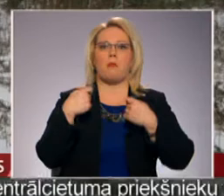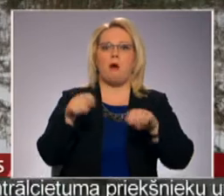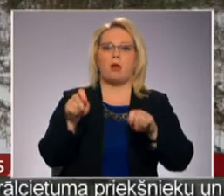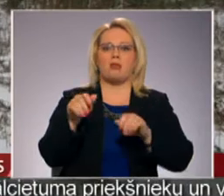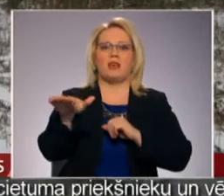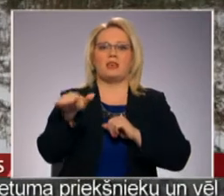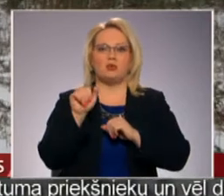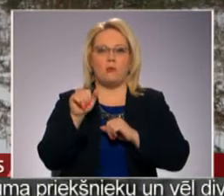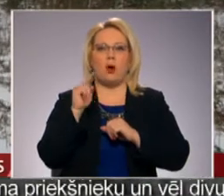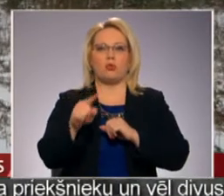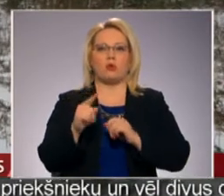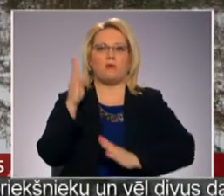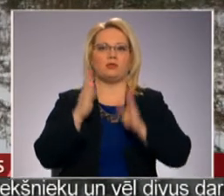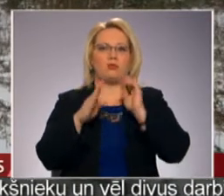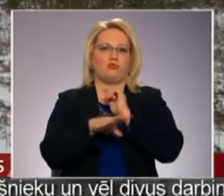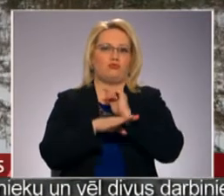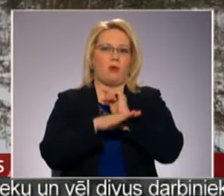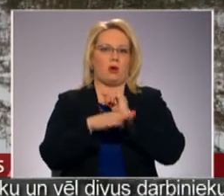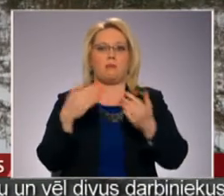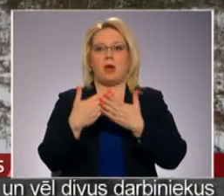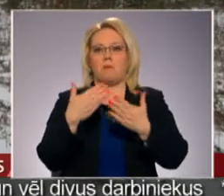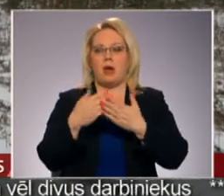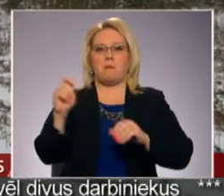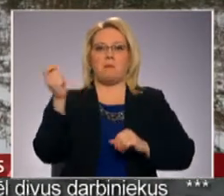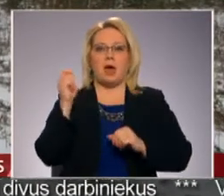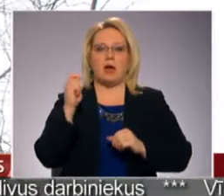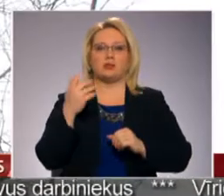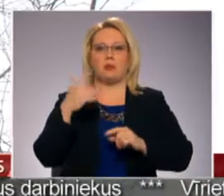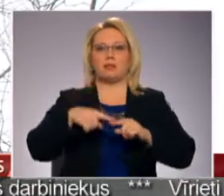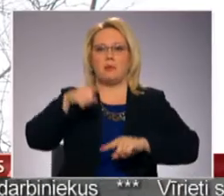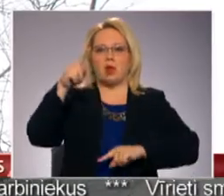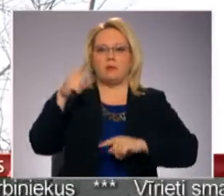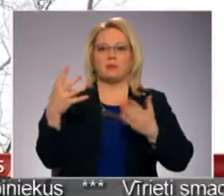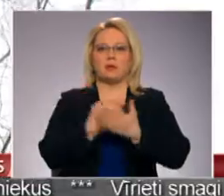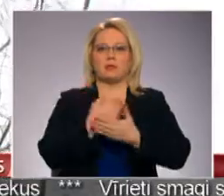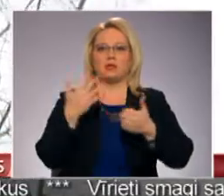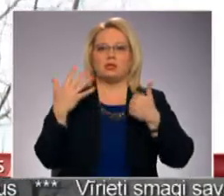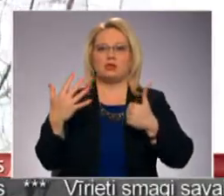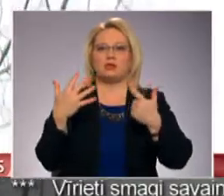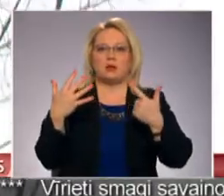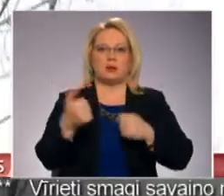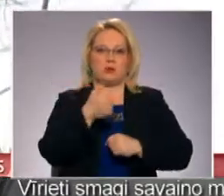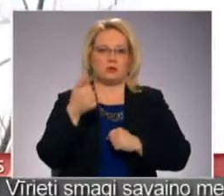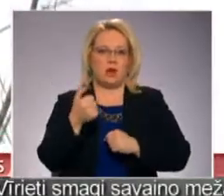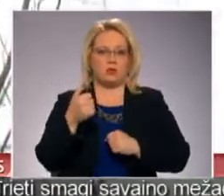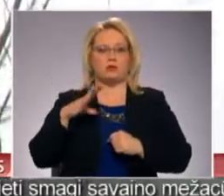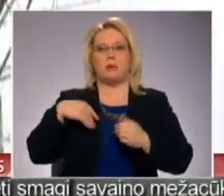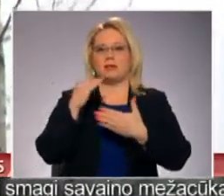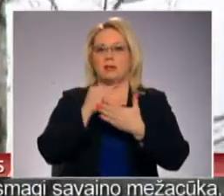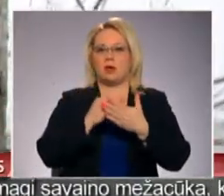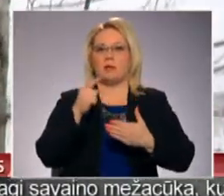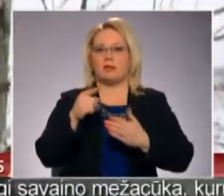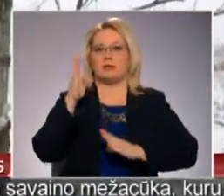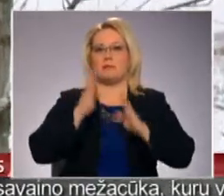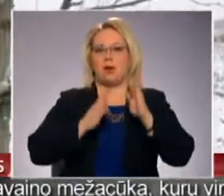vai iznomāt, tad tur jau uzauguši koki. Piemēram, bērzi 5 metru garumu sasniedza šo septiņos gados. Pēc likuma tas ir